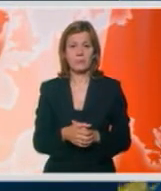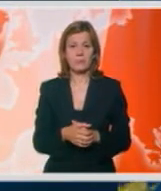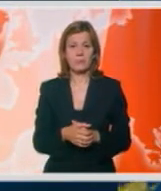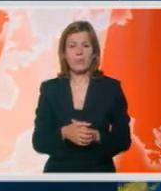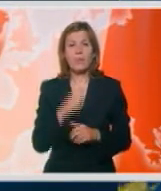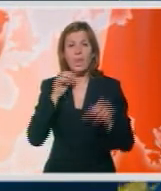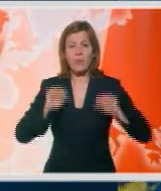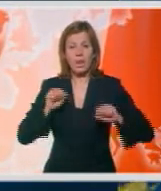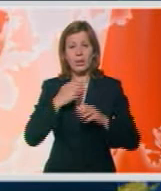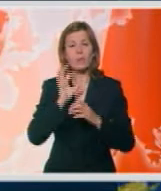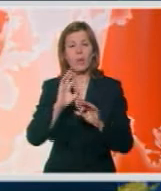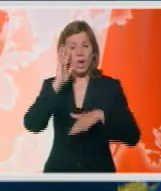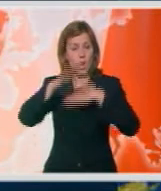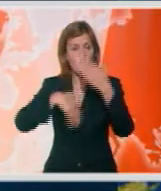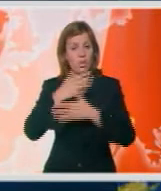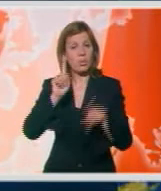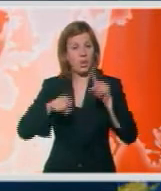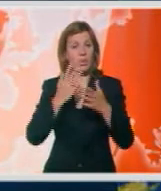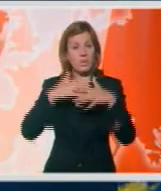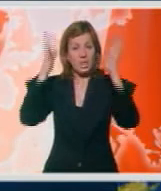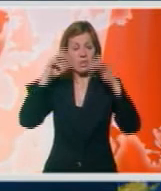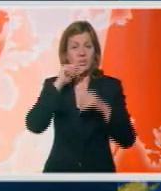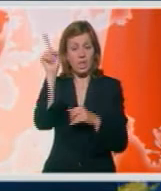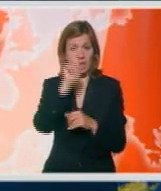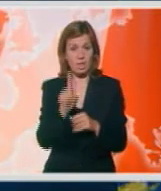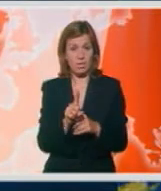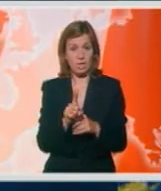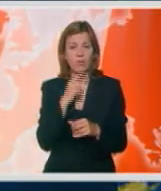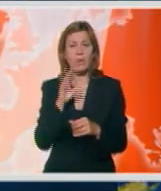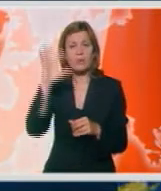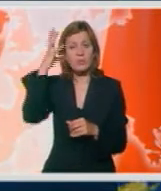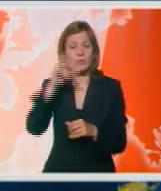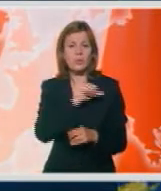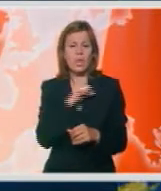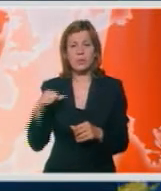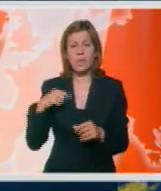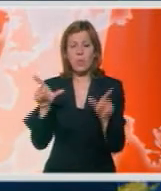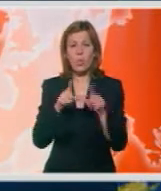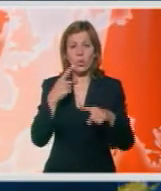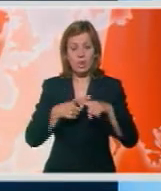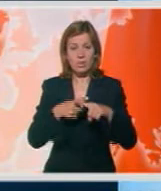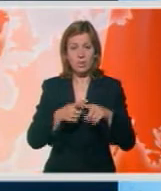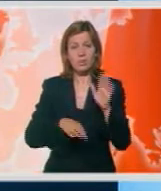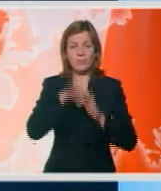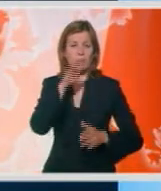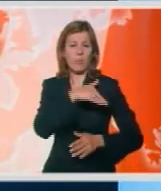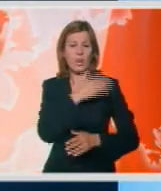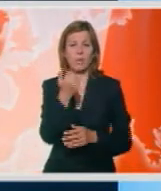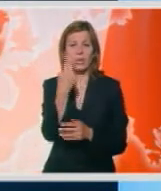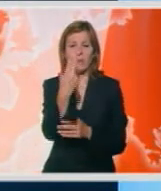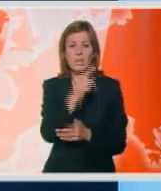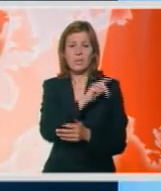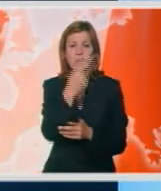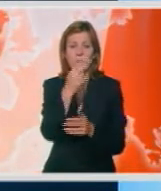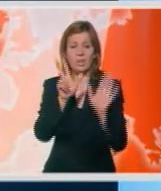Na Balkanu, umereno oblično, povremeno sa pljuskovima i grmljavinom. Pretežno sunčeno samo u Grčkoj. Maksimalna temperatura od 20